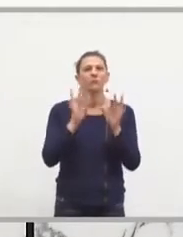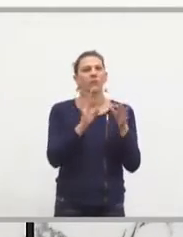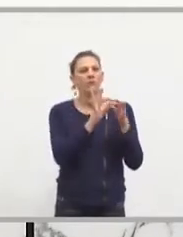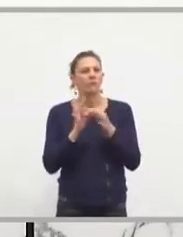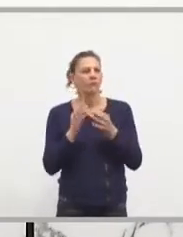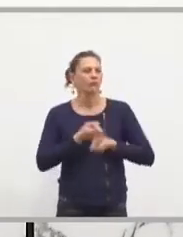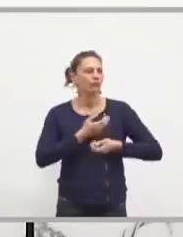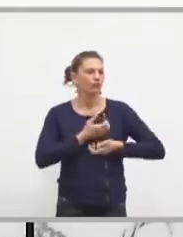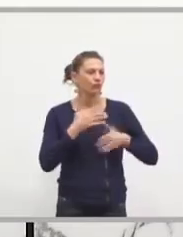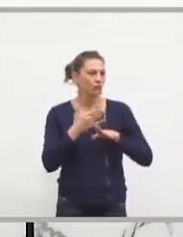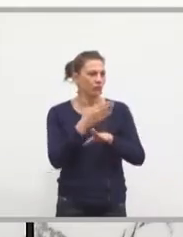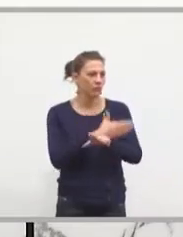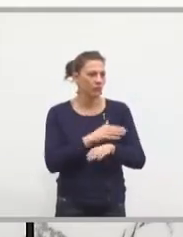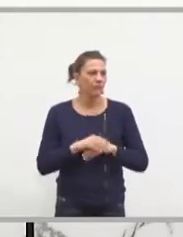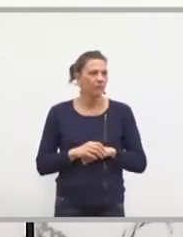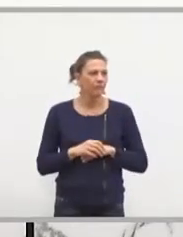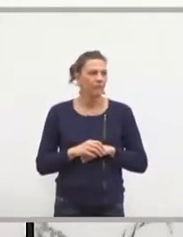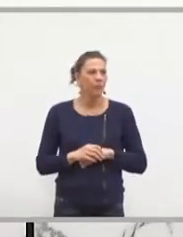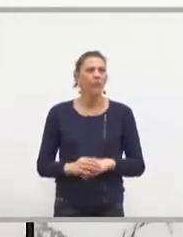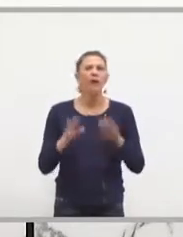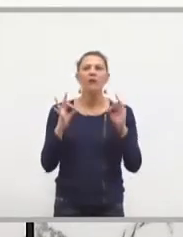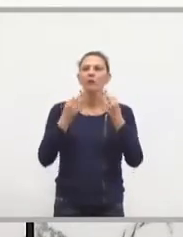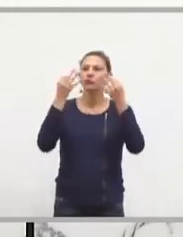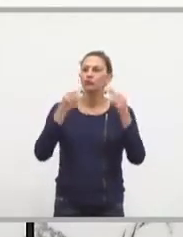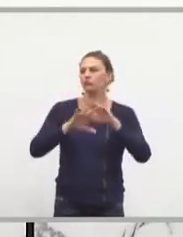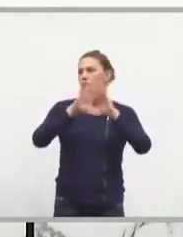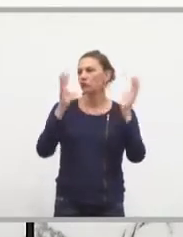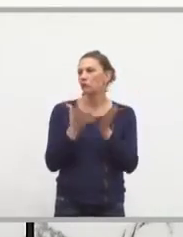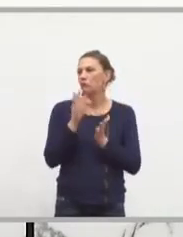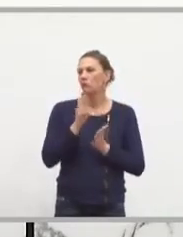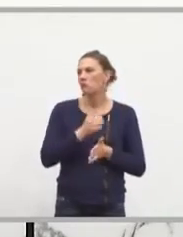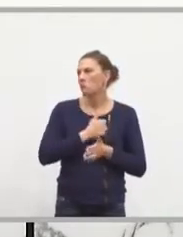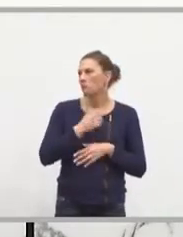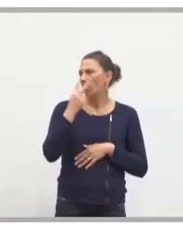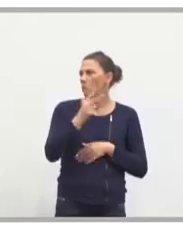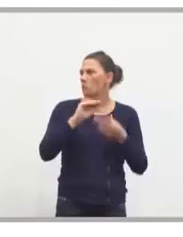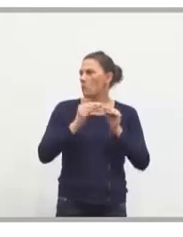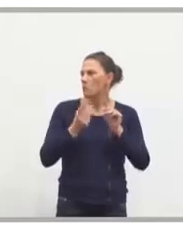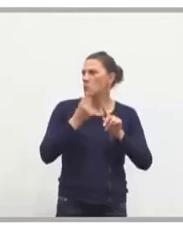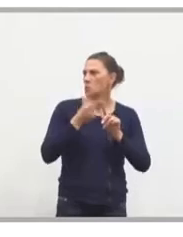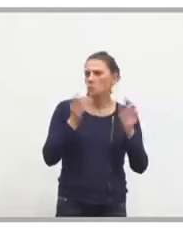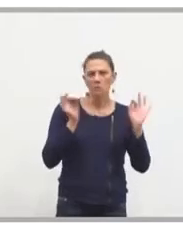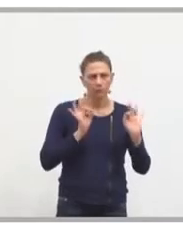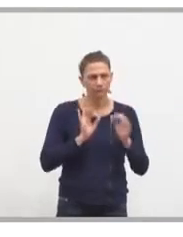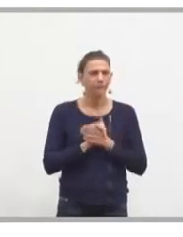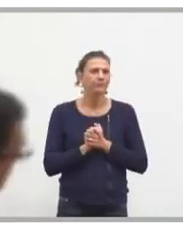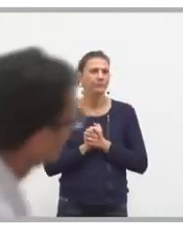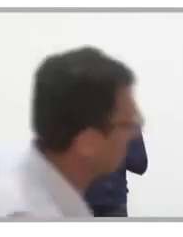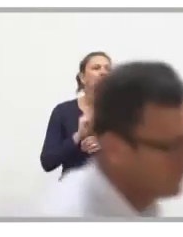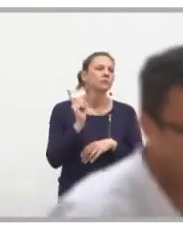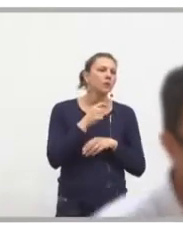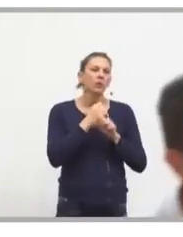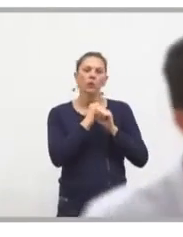Concernant le budget dans son ensemble, pas de problème majeur me concernant. Je ne reviens pas sur les éléments de contrainte dans lesquels les